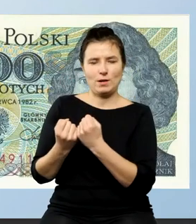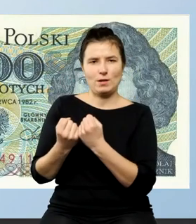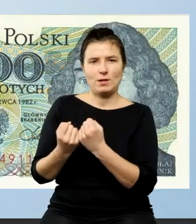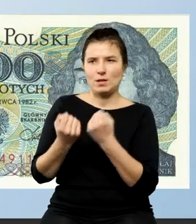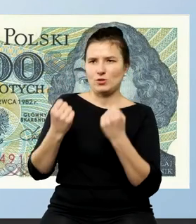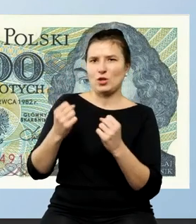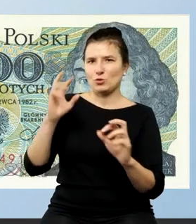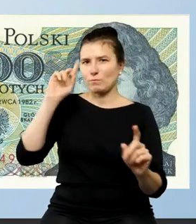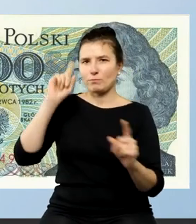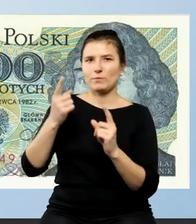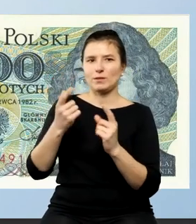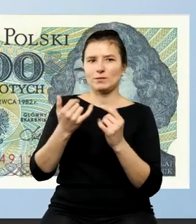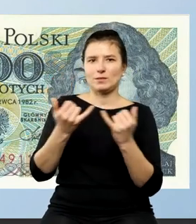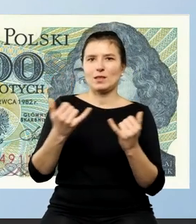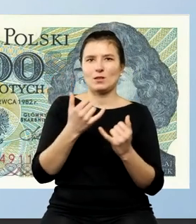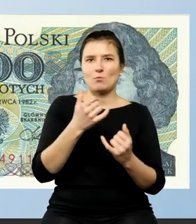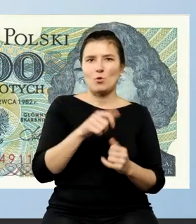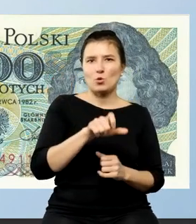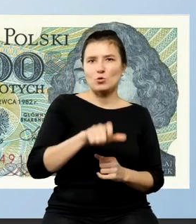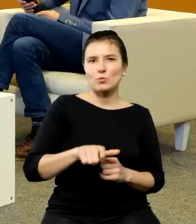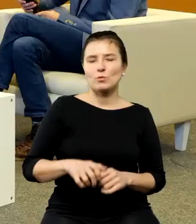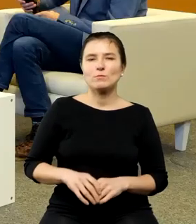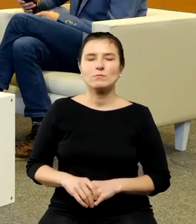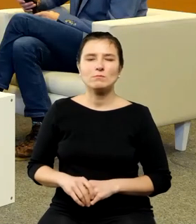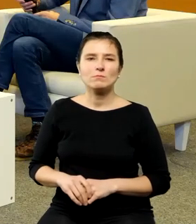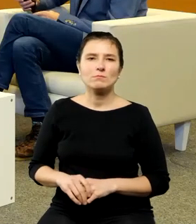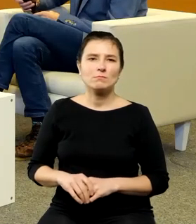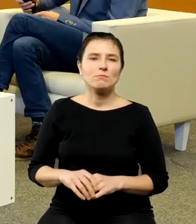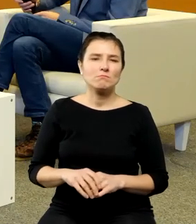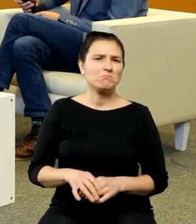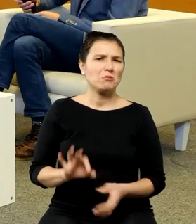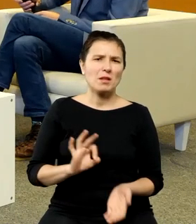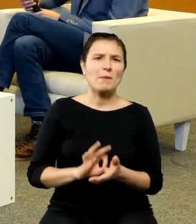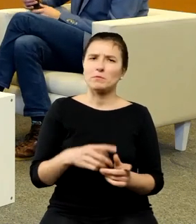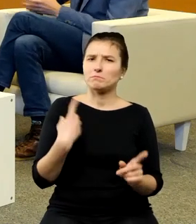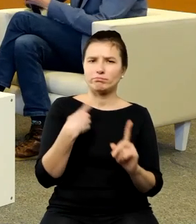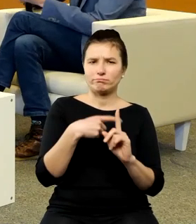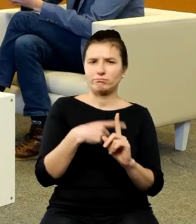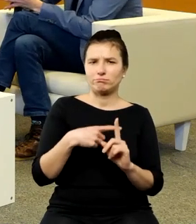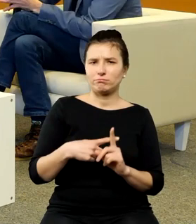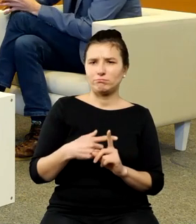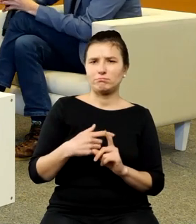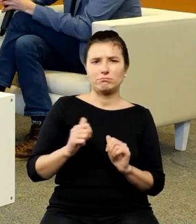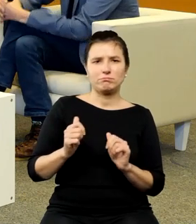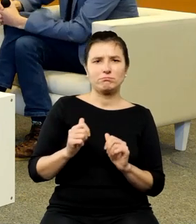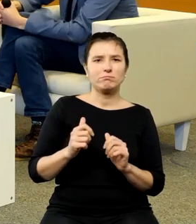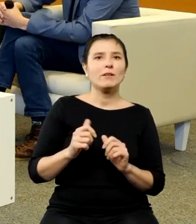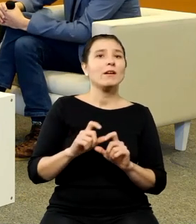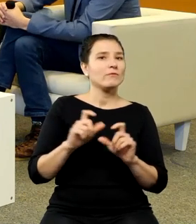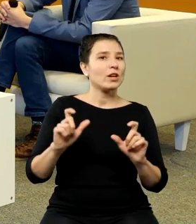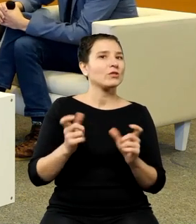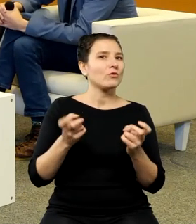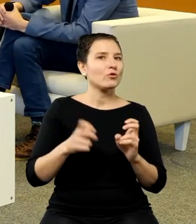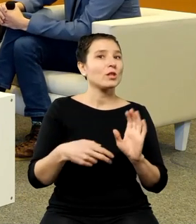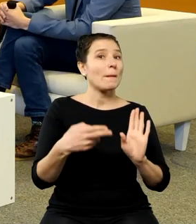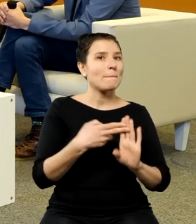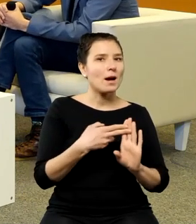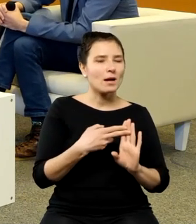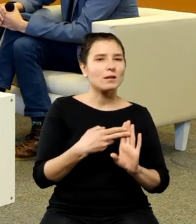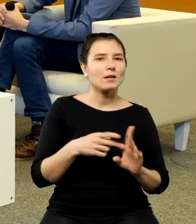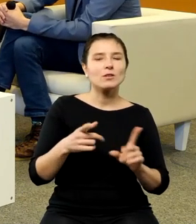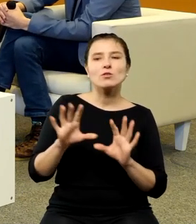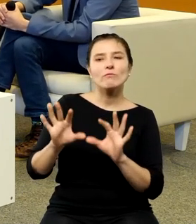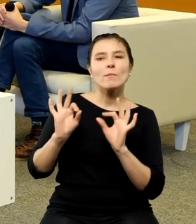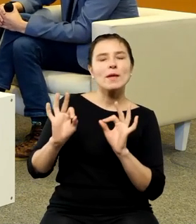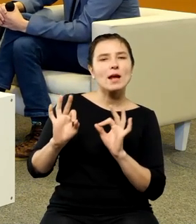pomylić z czymś innym i to jest na pewno olbrzymi atut przy tworzeniu marki i przy wybieraniu później Kopernika jako patrona